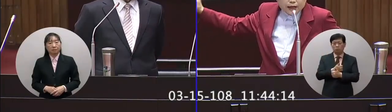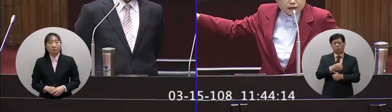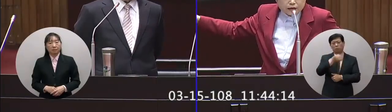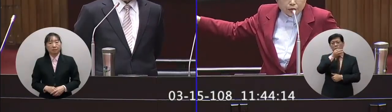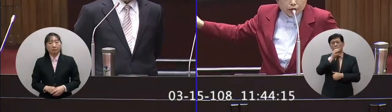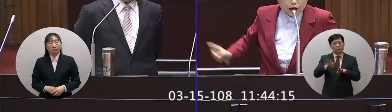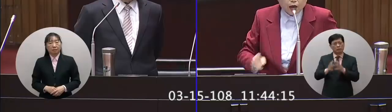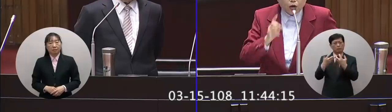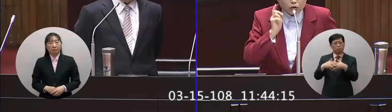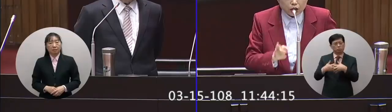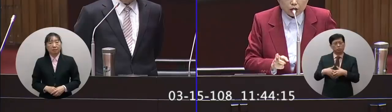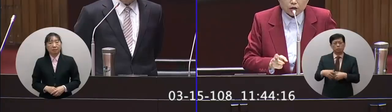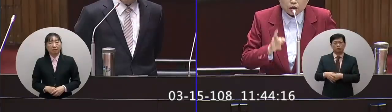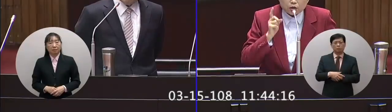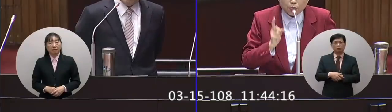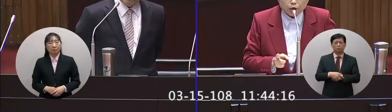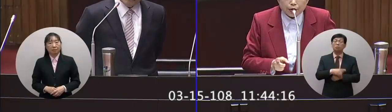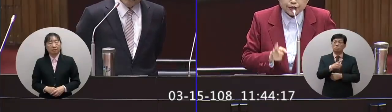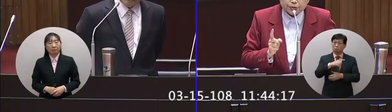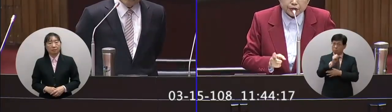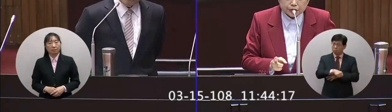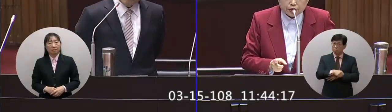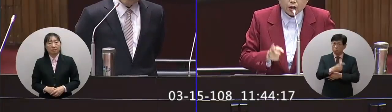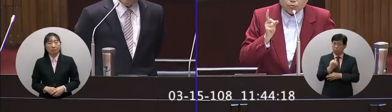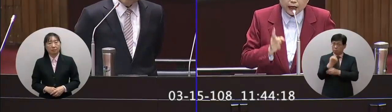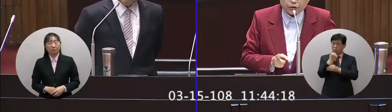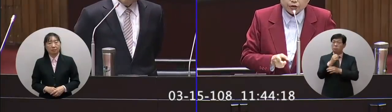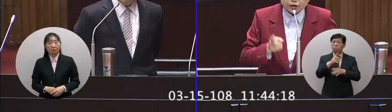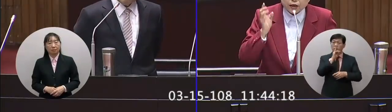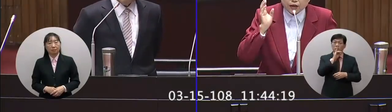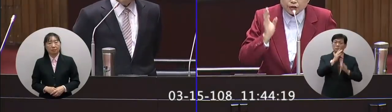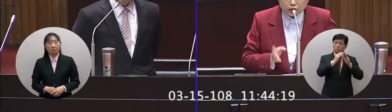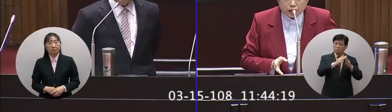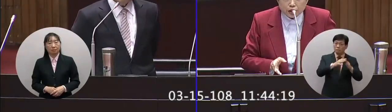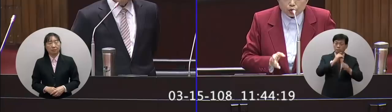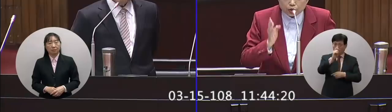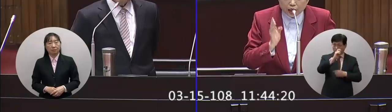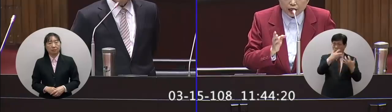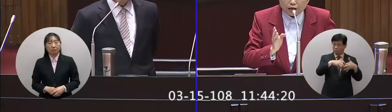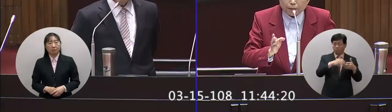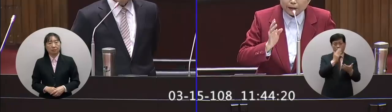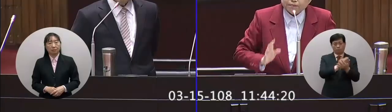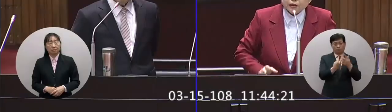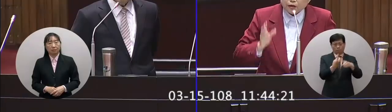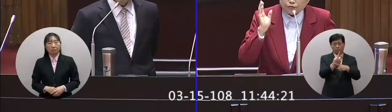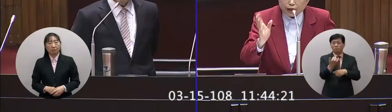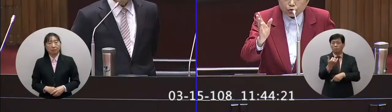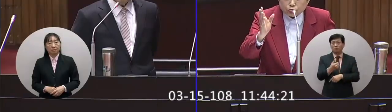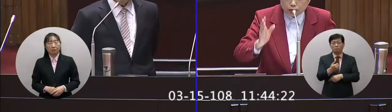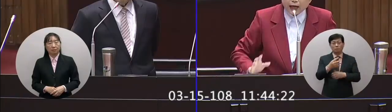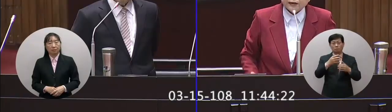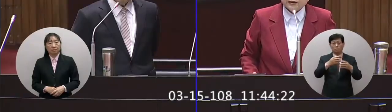有了他們已經在開始營運了你同不同意知不支持我們台中市的十個機組停掉一半